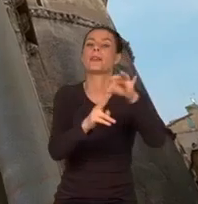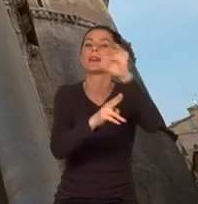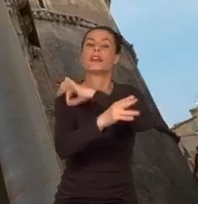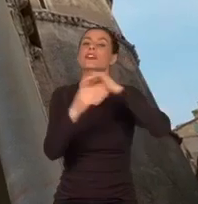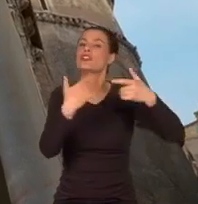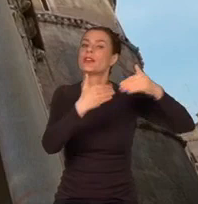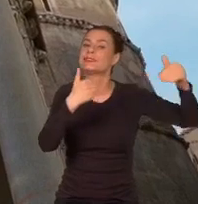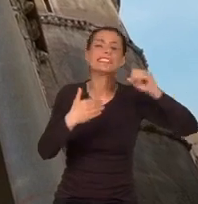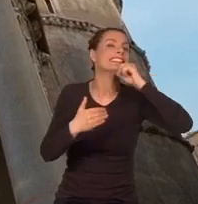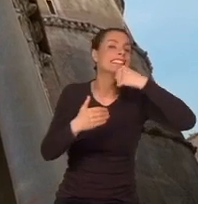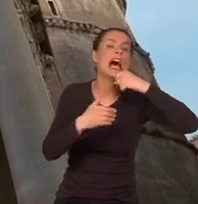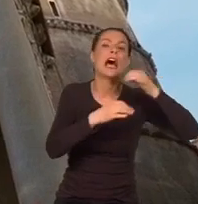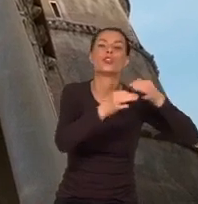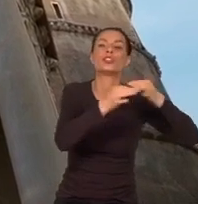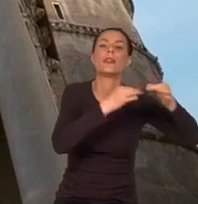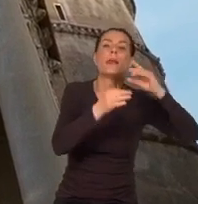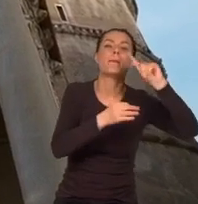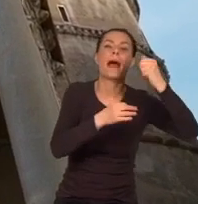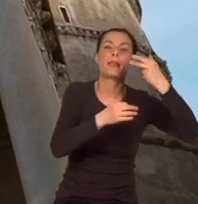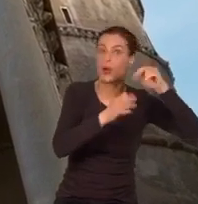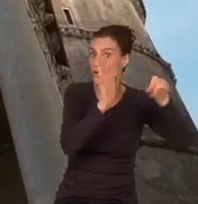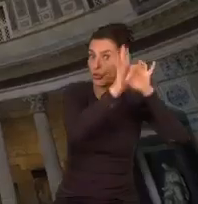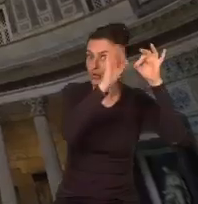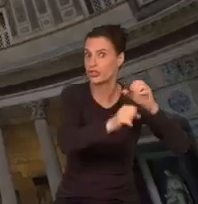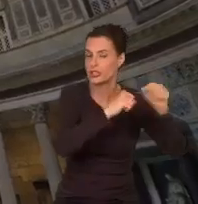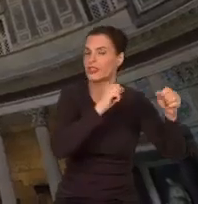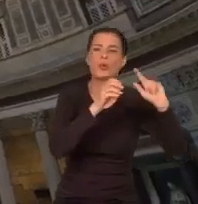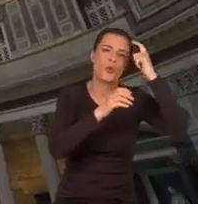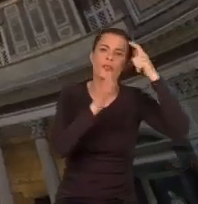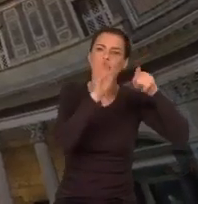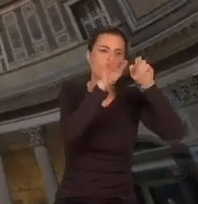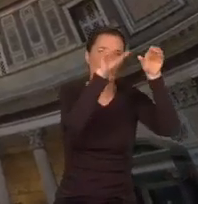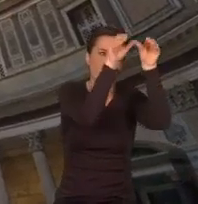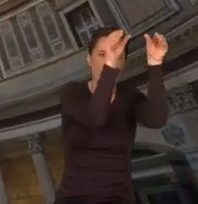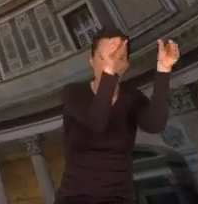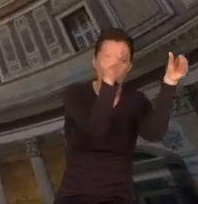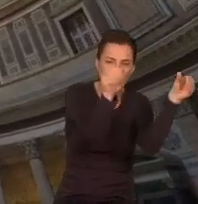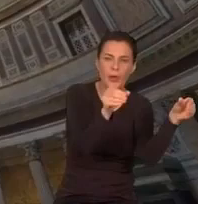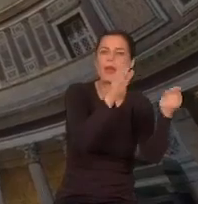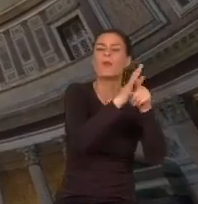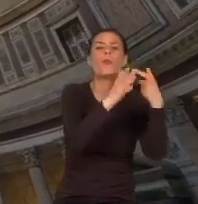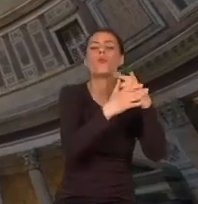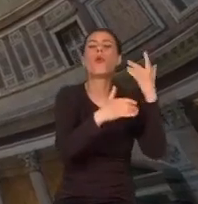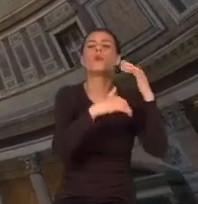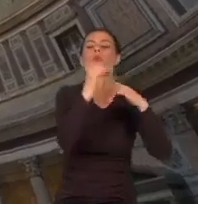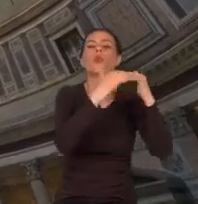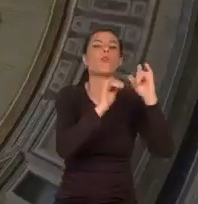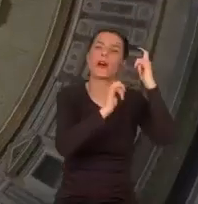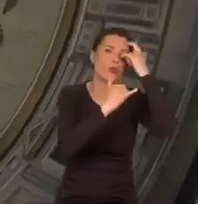panteon. Budynek, który wciąż stoi, zwłaszcza dzięki opanowaniu przez ówczesnych architektów budowania z betonu.